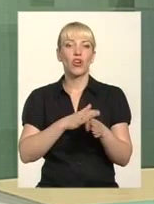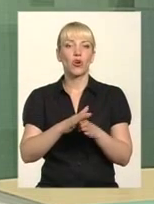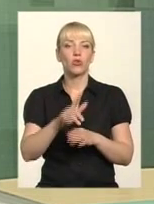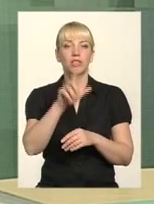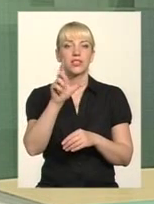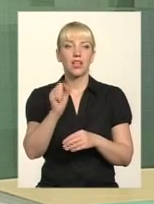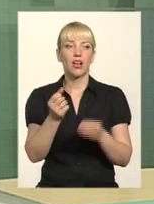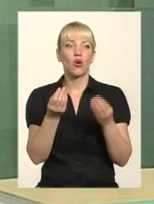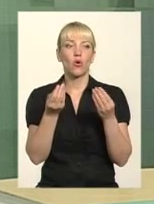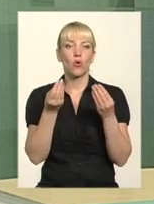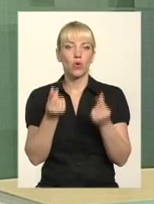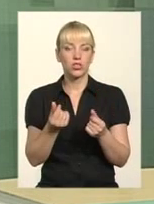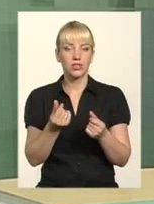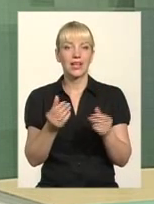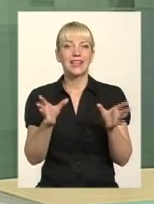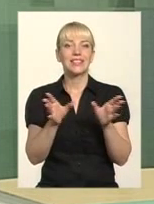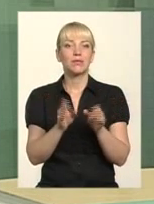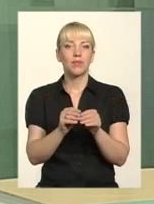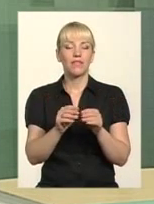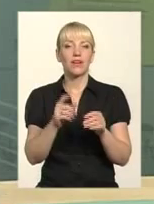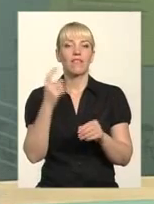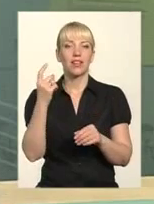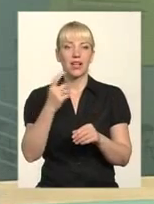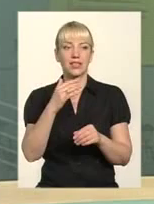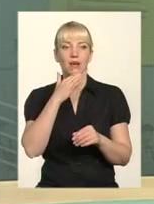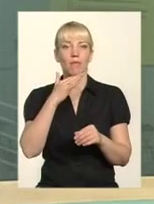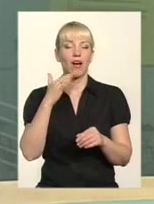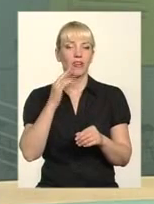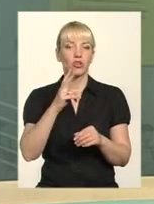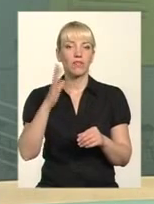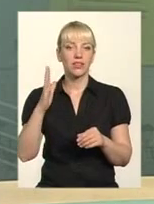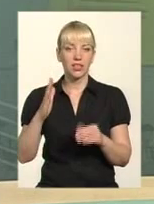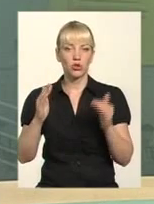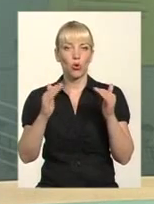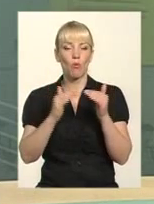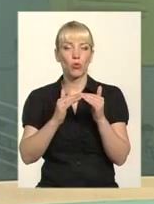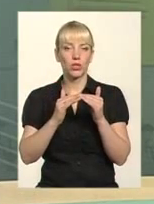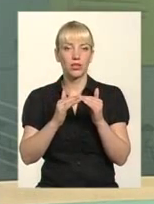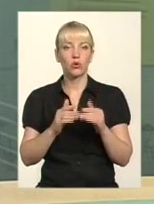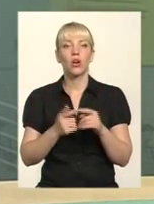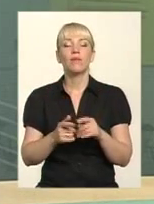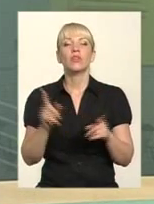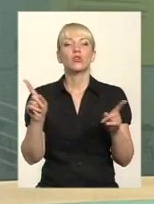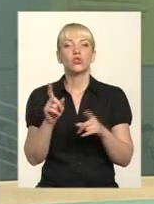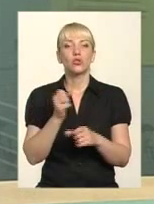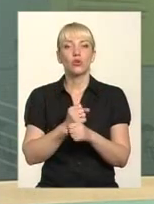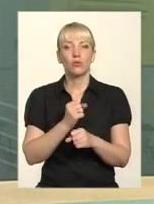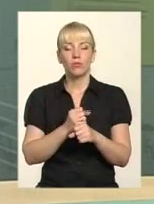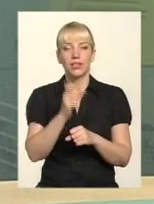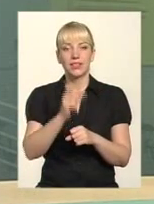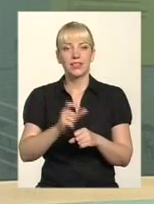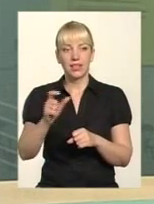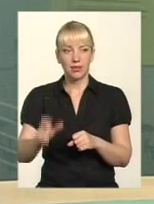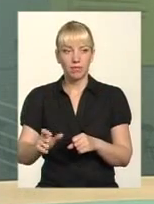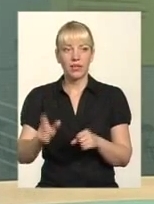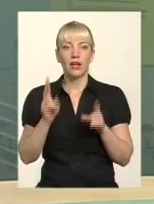співвласників багатоквартирного будинку. Що робити тим, які сьогодні